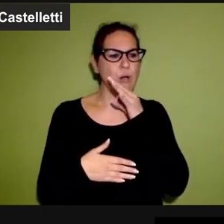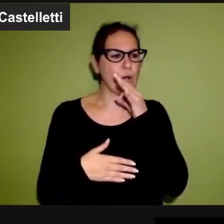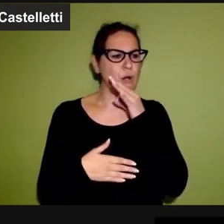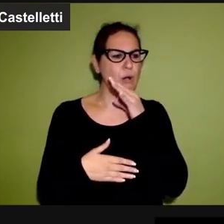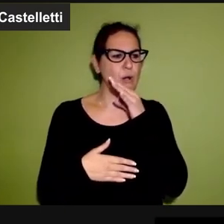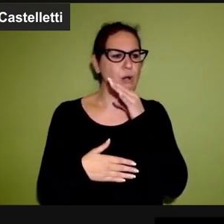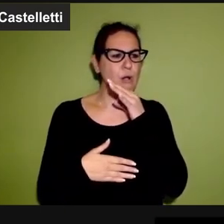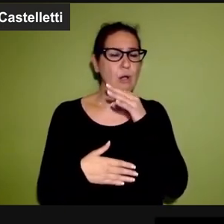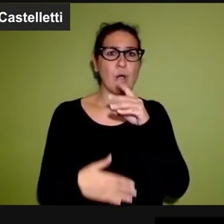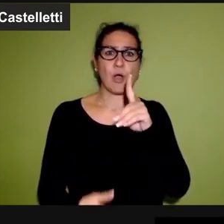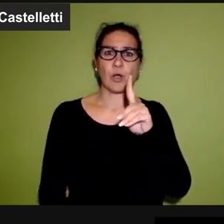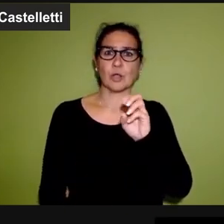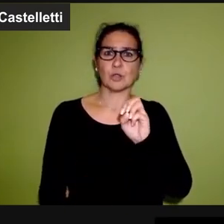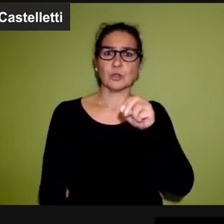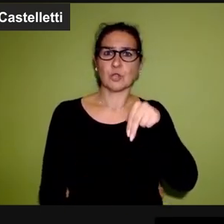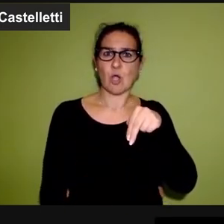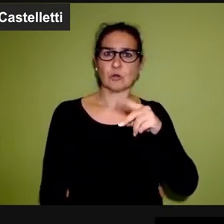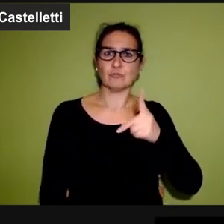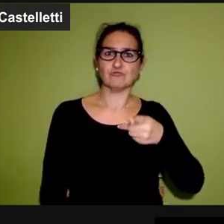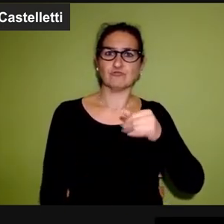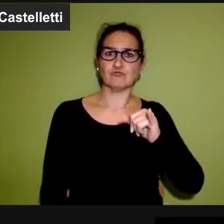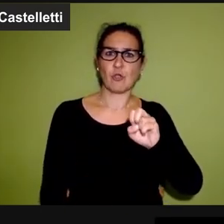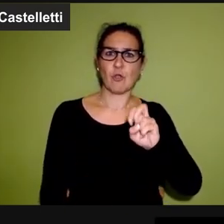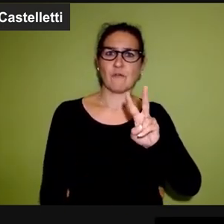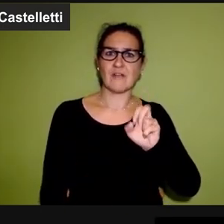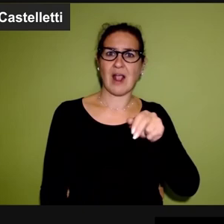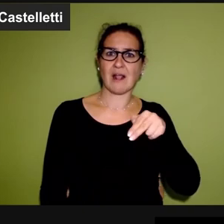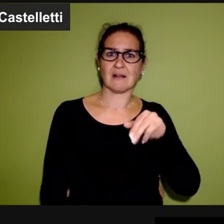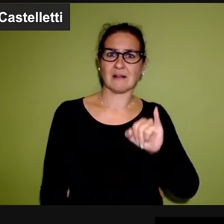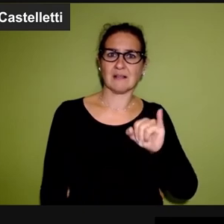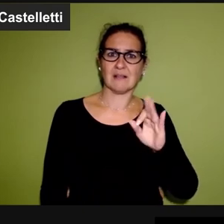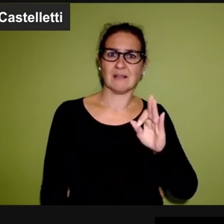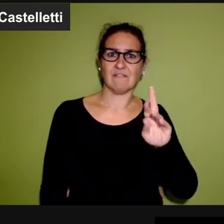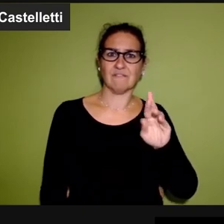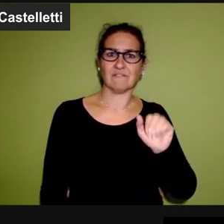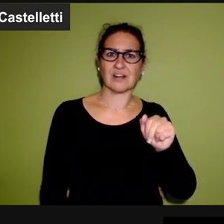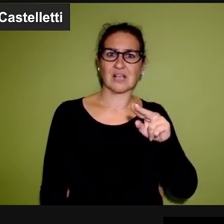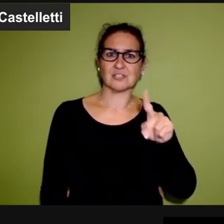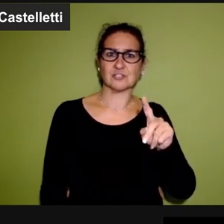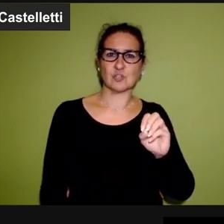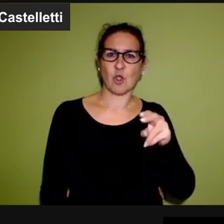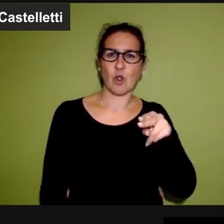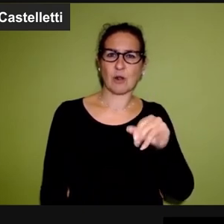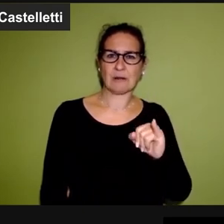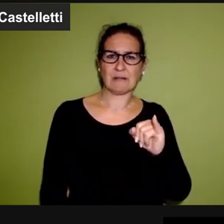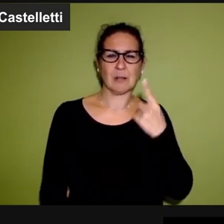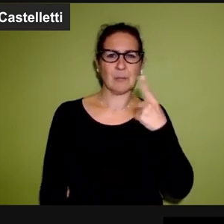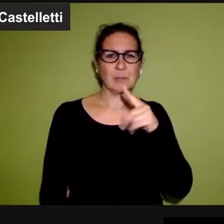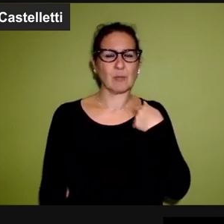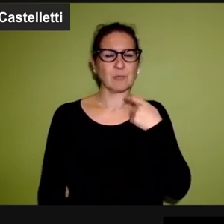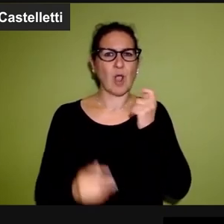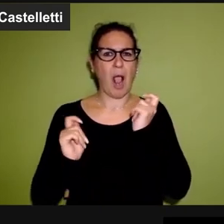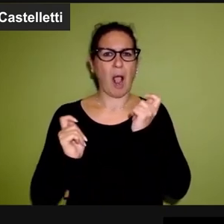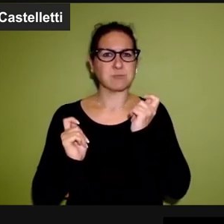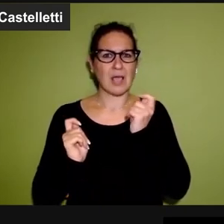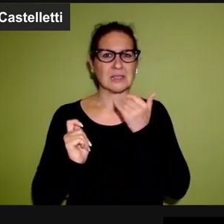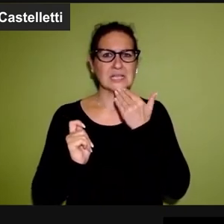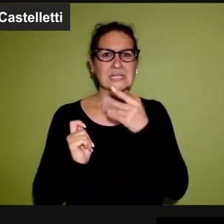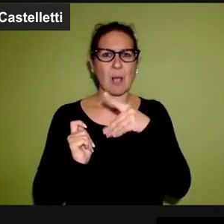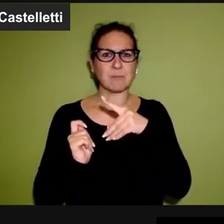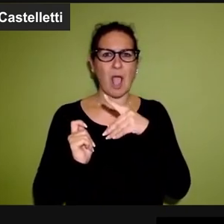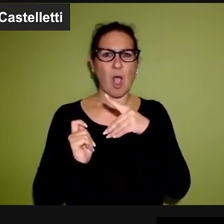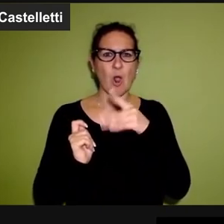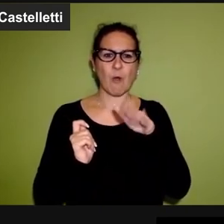Oppure Don Giovanni Franzoni, che è stato l'abbate di San Paolo fuori le mura